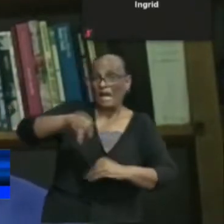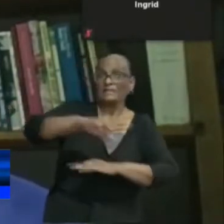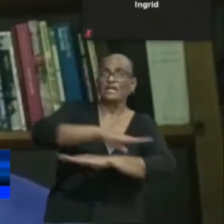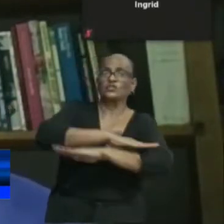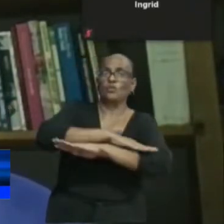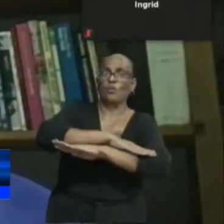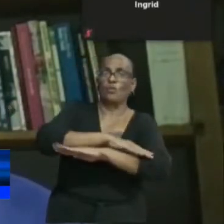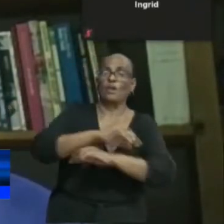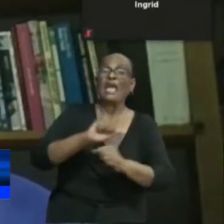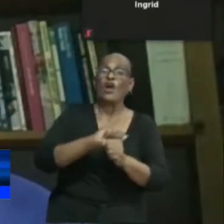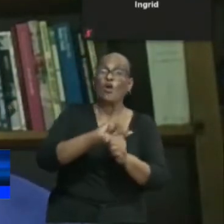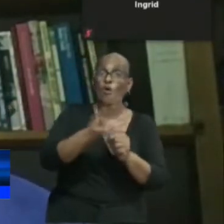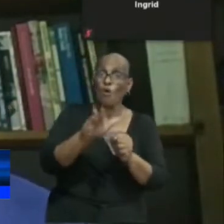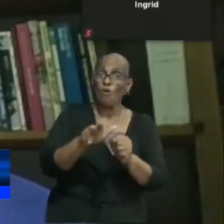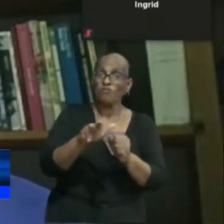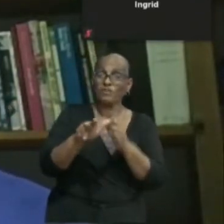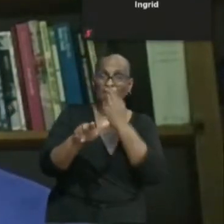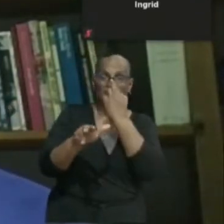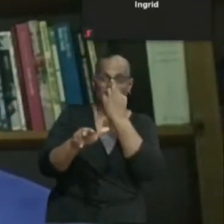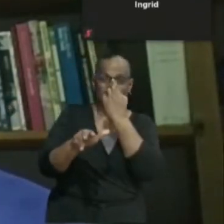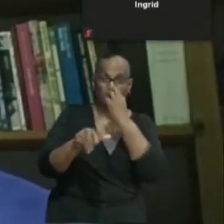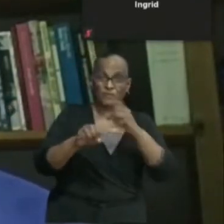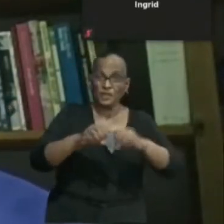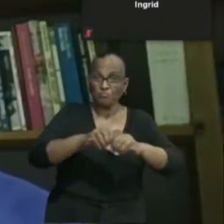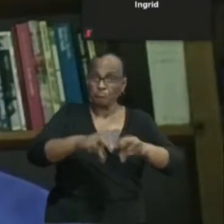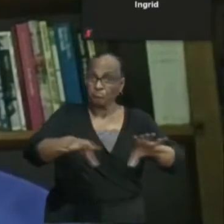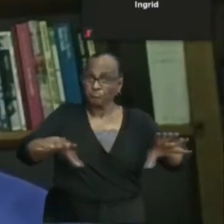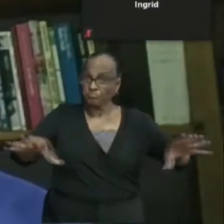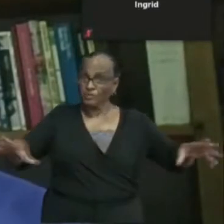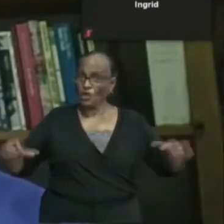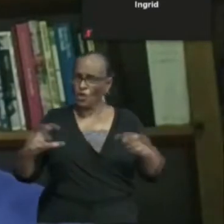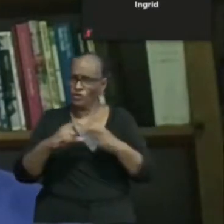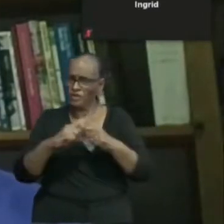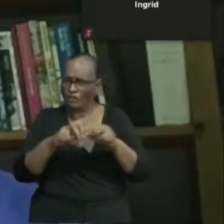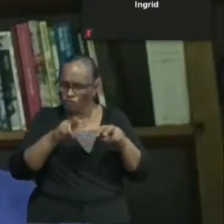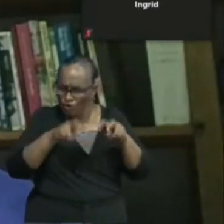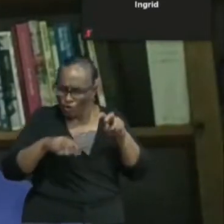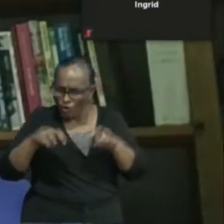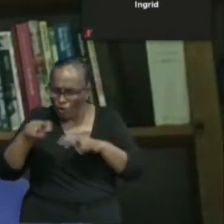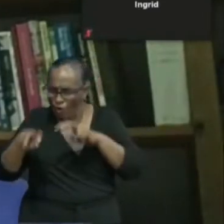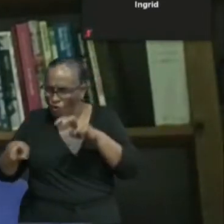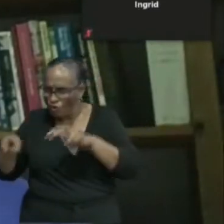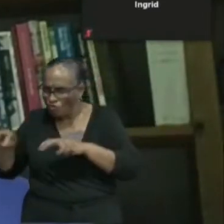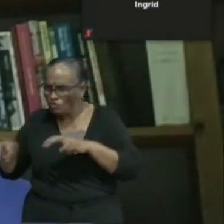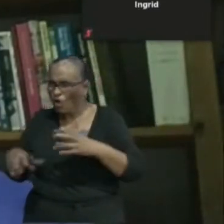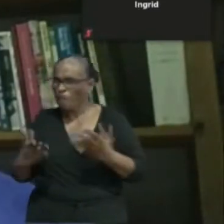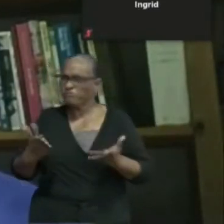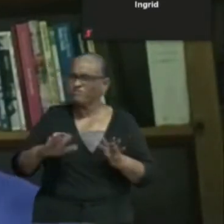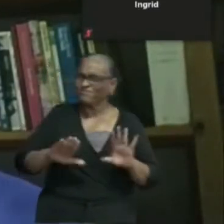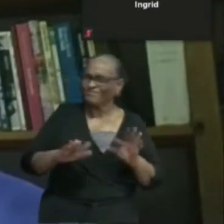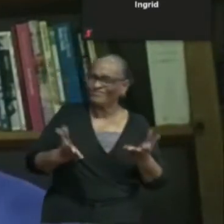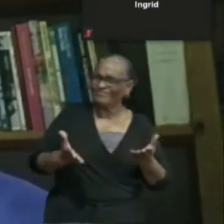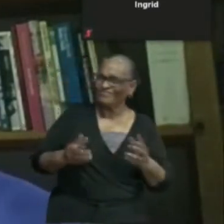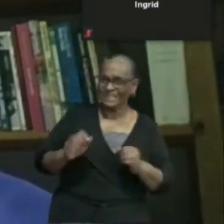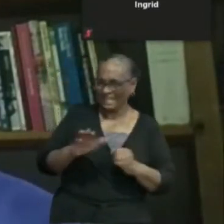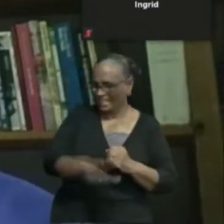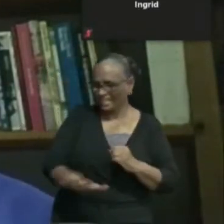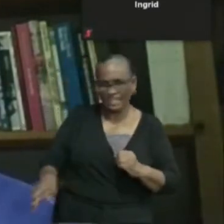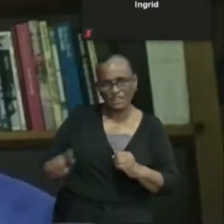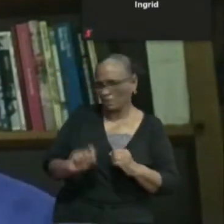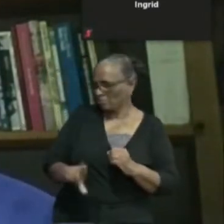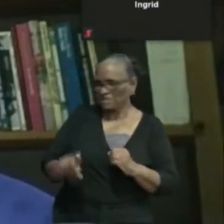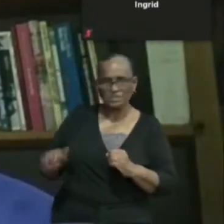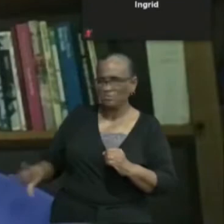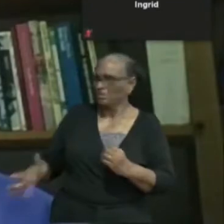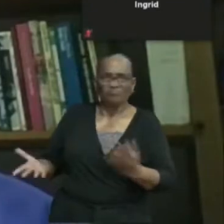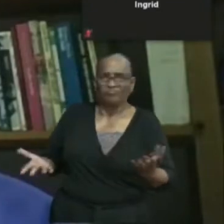hadden. Waarbij uitgebreid contactonderzoek eigenlijk geen tot nauwelijks besmetting liet zien